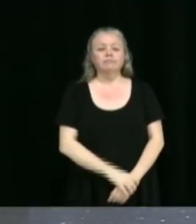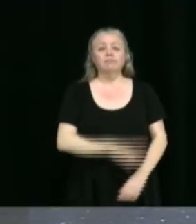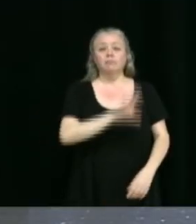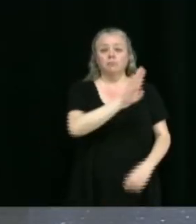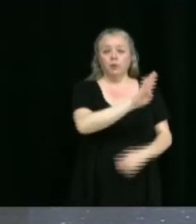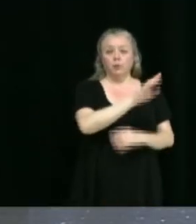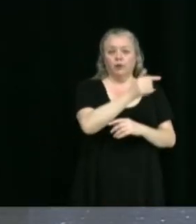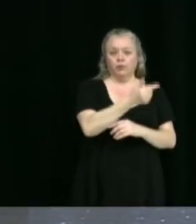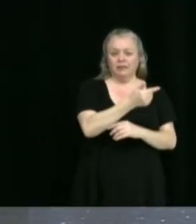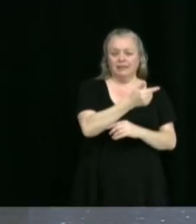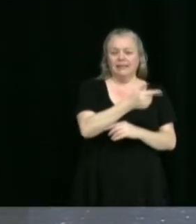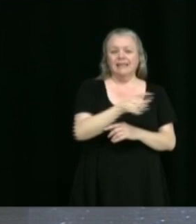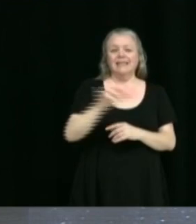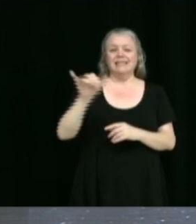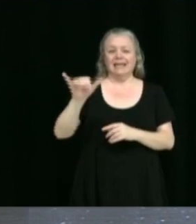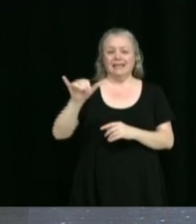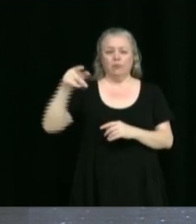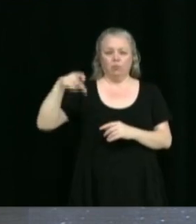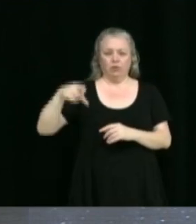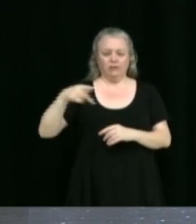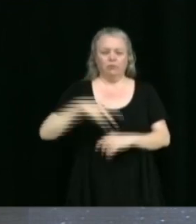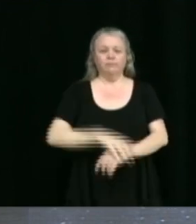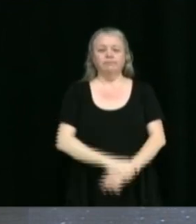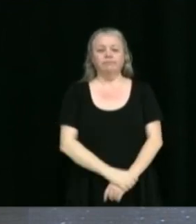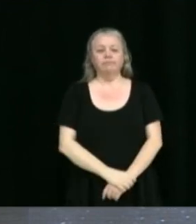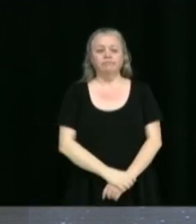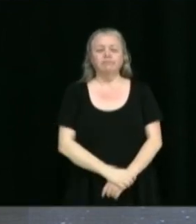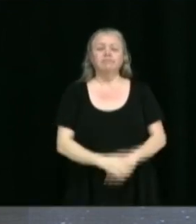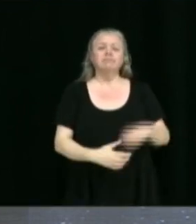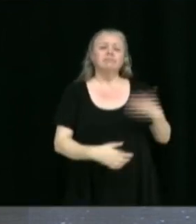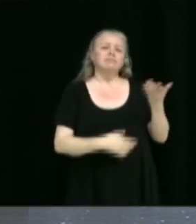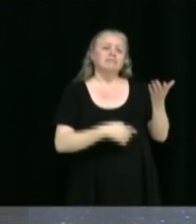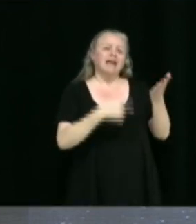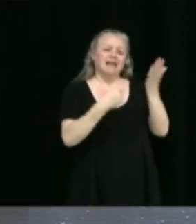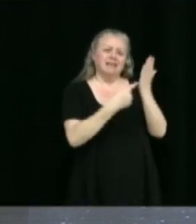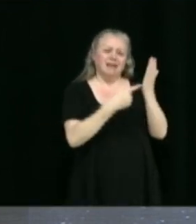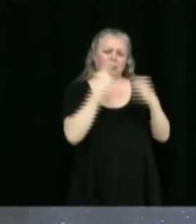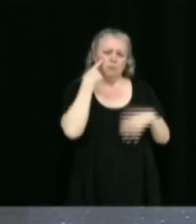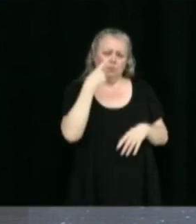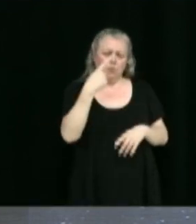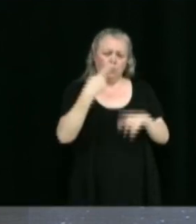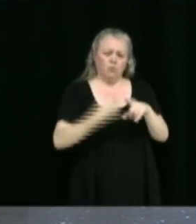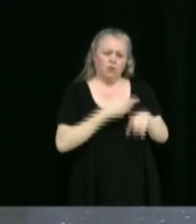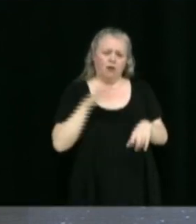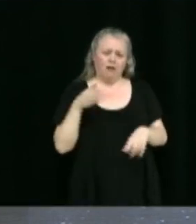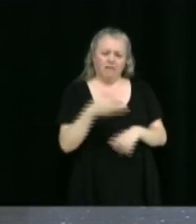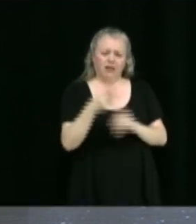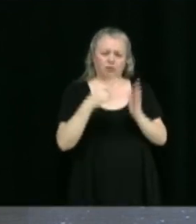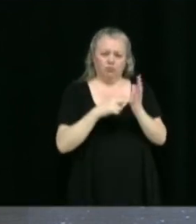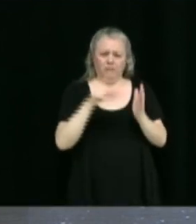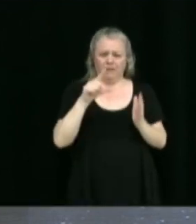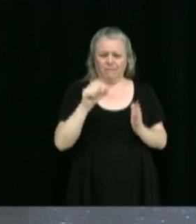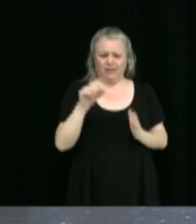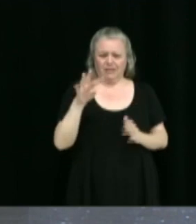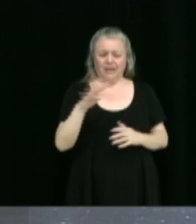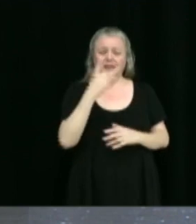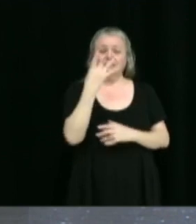Gauthier, Yannick Poisson. Liste des comptes pour le mois d'avril 2024 totalisant 18